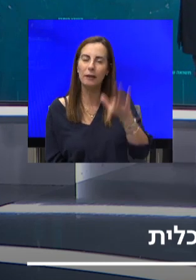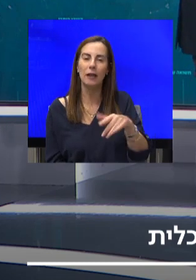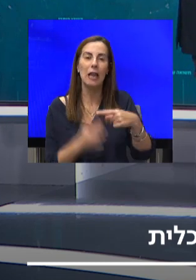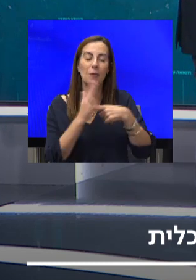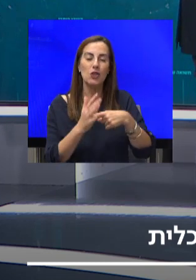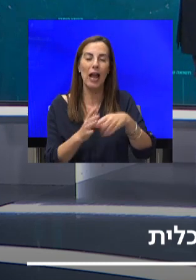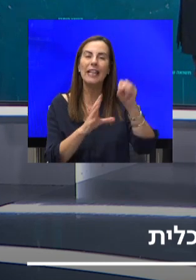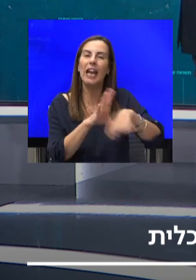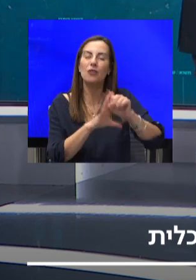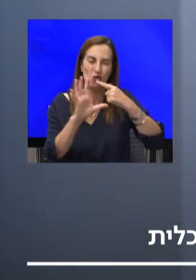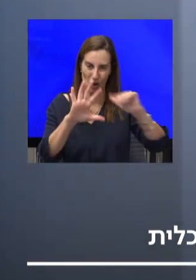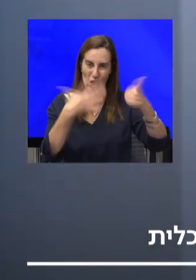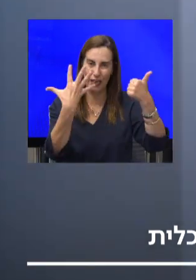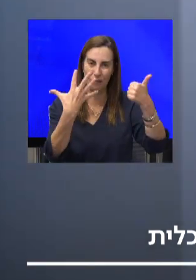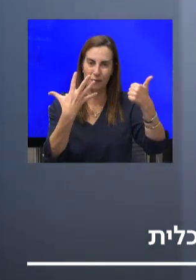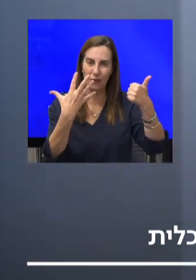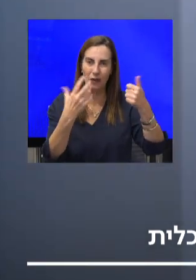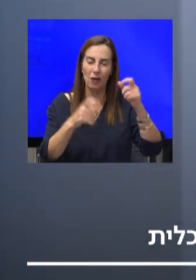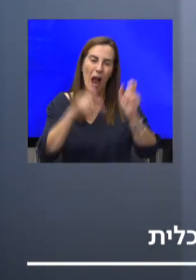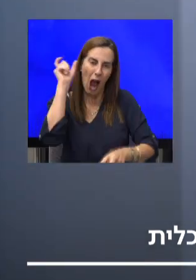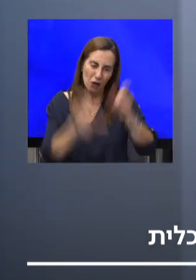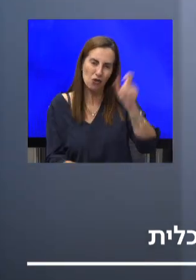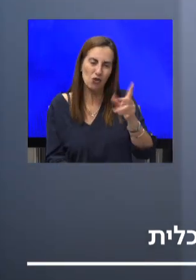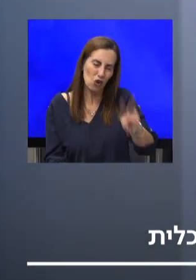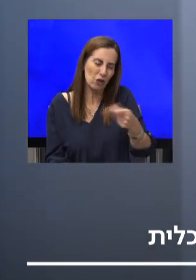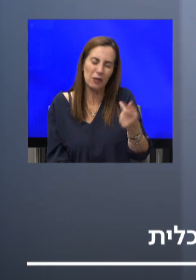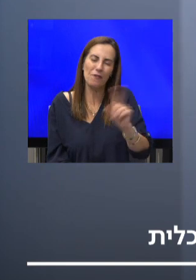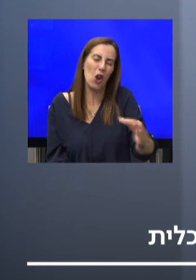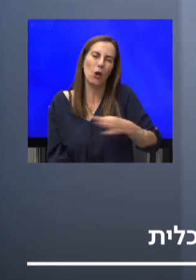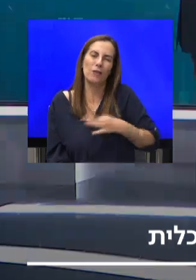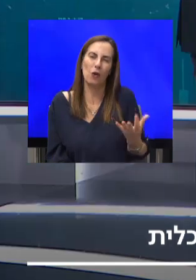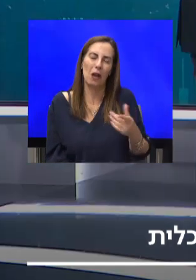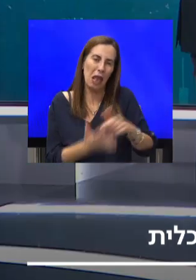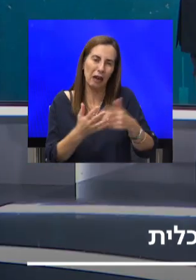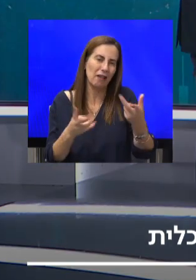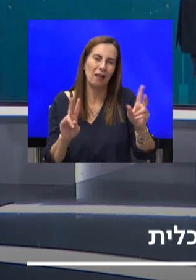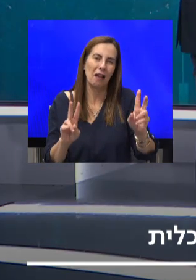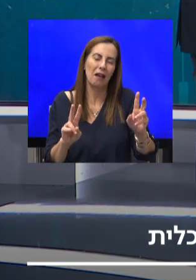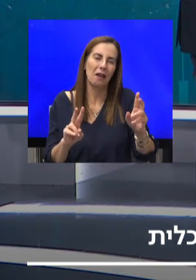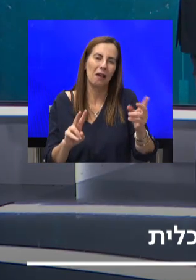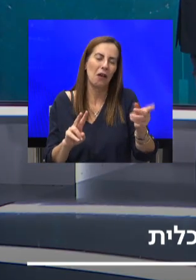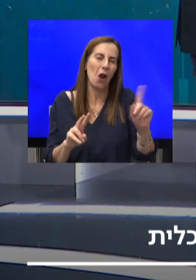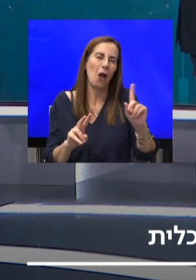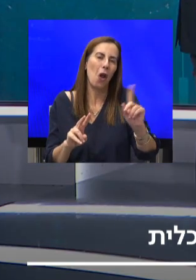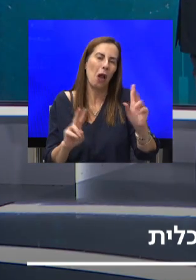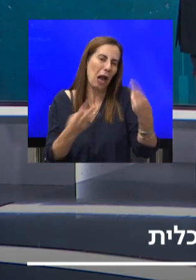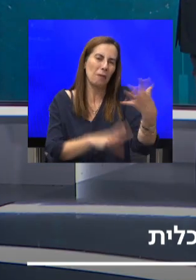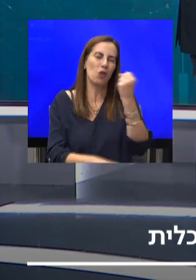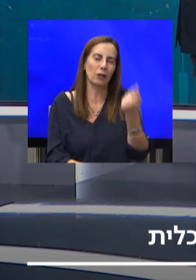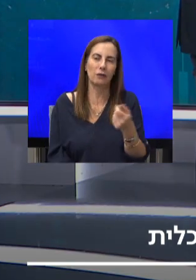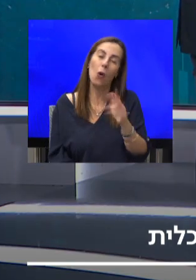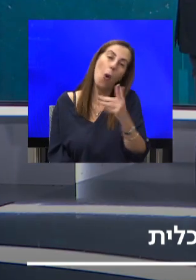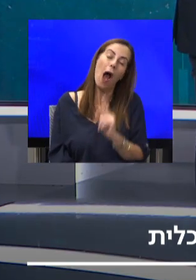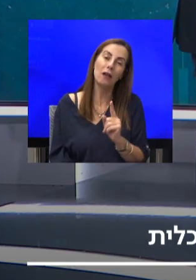מהסירונים די גבוהים והם פחות נפגעו מהמשבר. ולכן הם אולי לא צריכים. מה דעתך זה? זה גם יכול להיות. אבל אני חושב שעוד דבר,